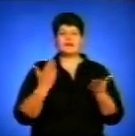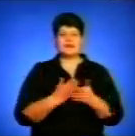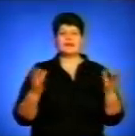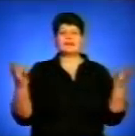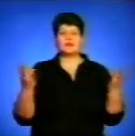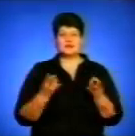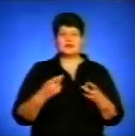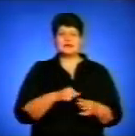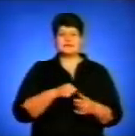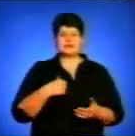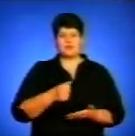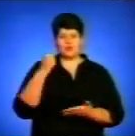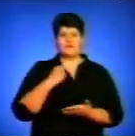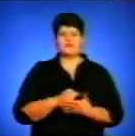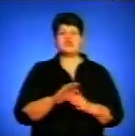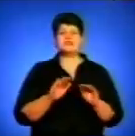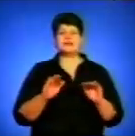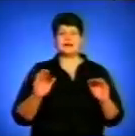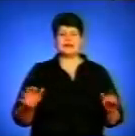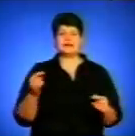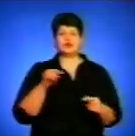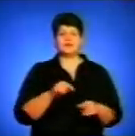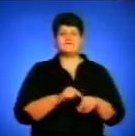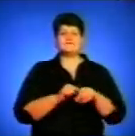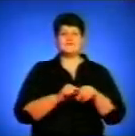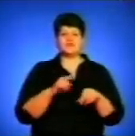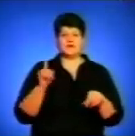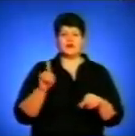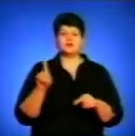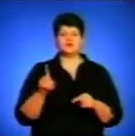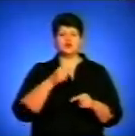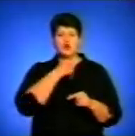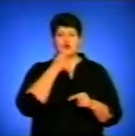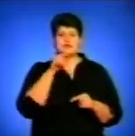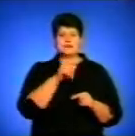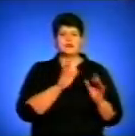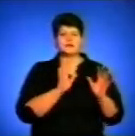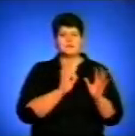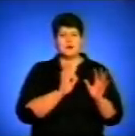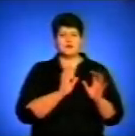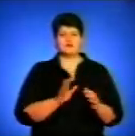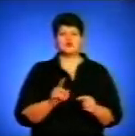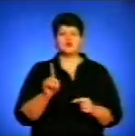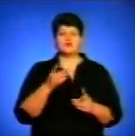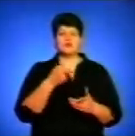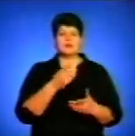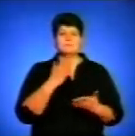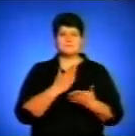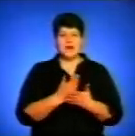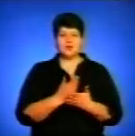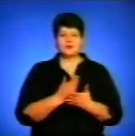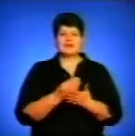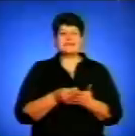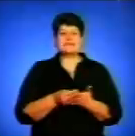для самоутвердження дітей, для того, щоб вони відчували, що дорослі за них дбають, що вони мають якусь